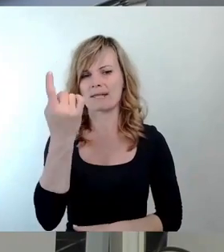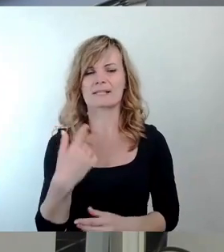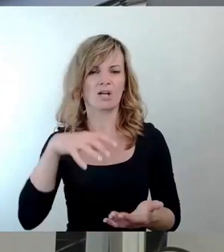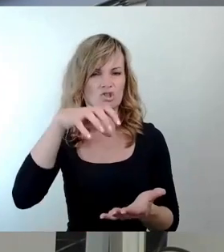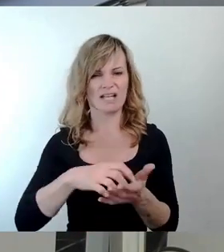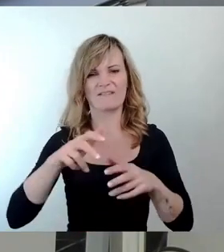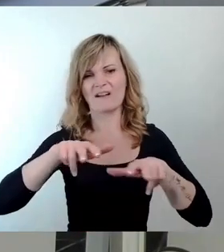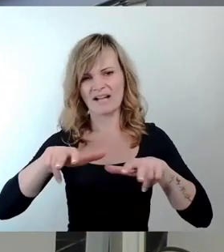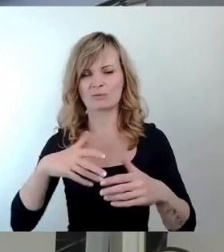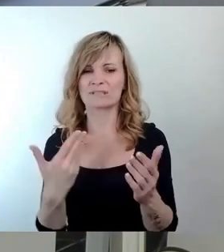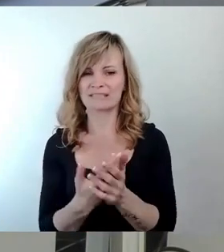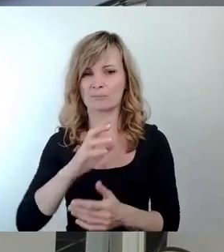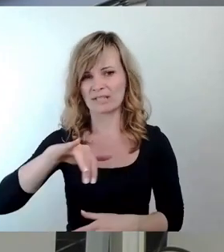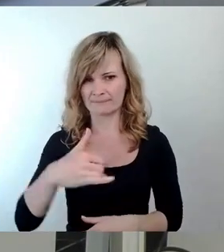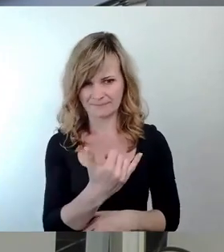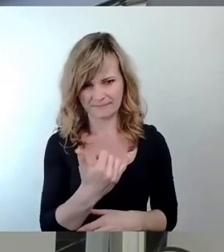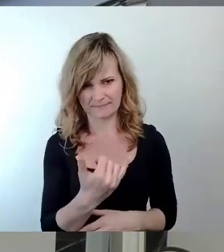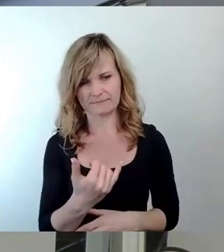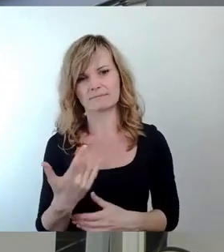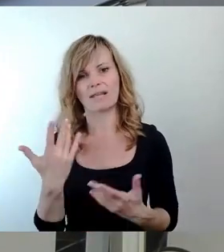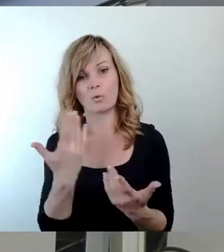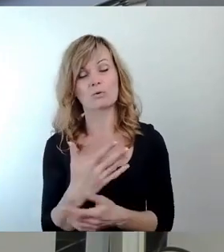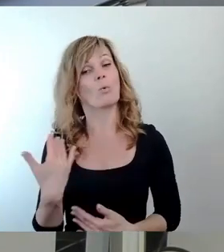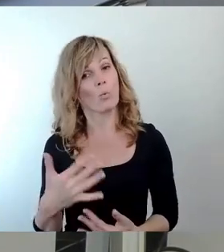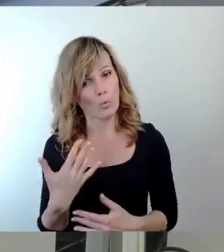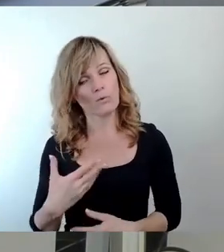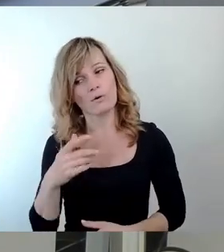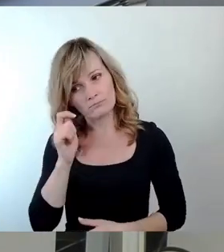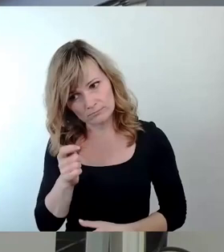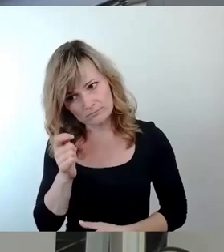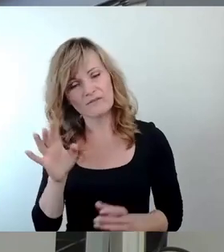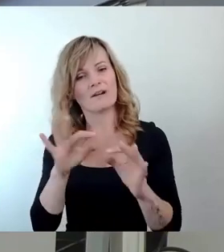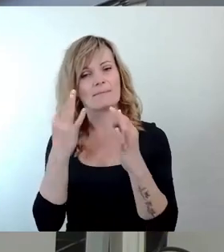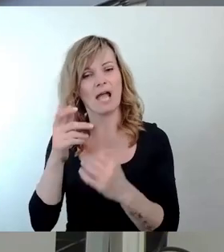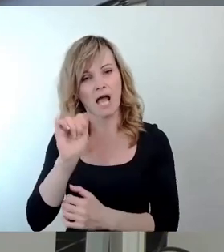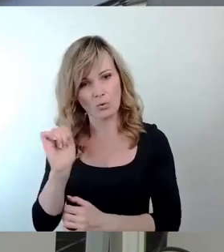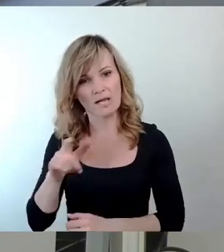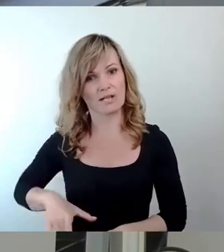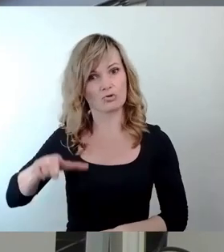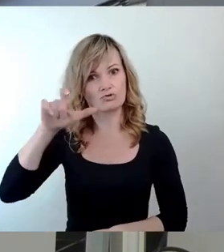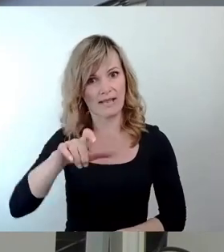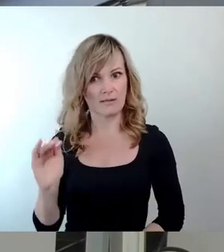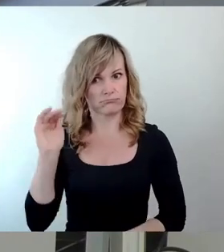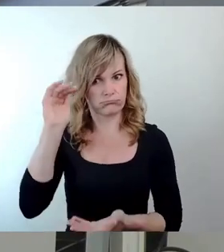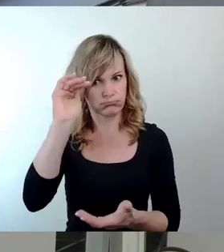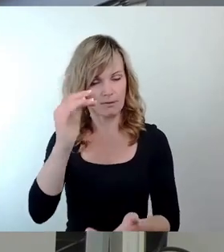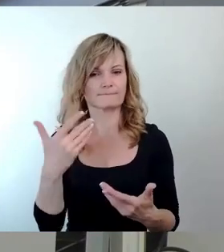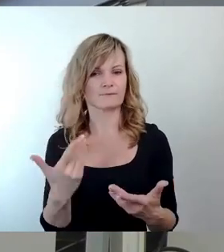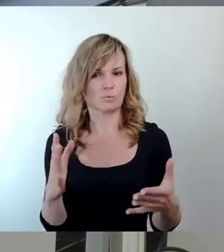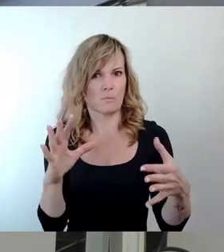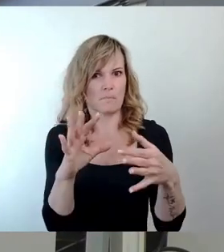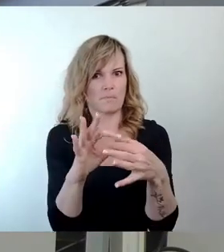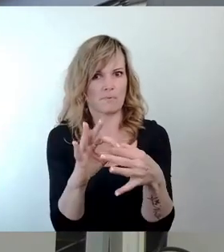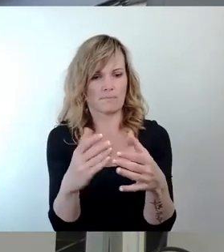das Projekt und die großzügige Spende der hochgeschätzten Familie Arnold miteinander verbunden und